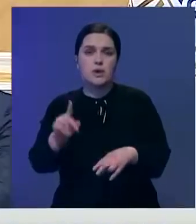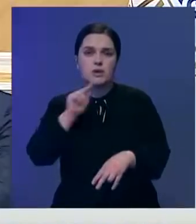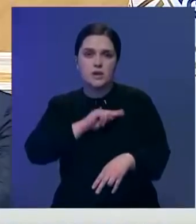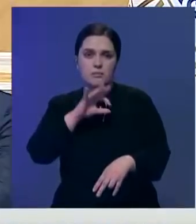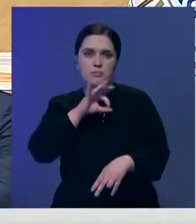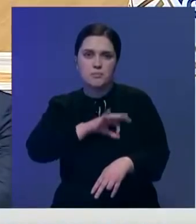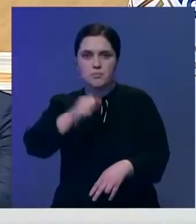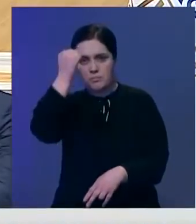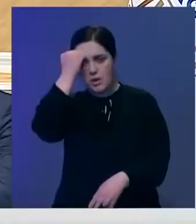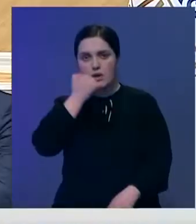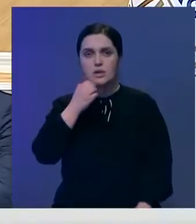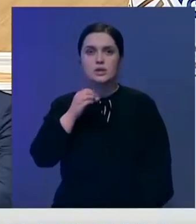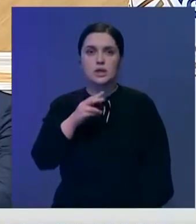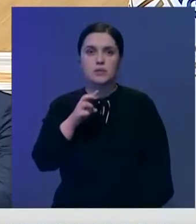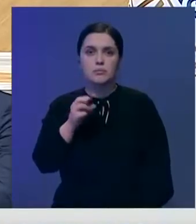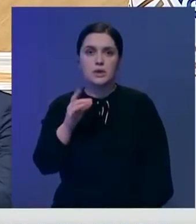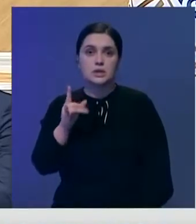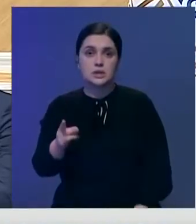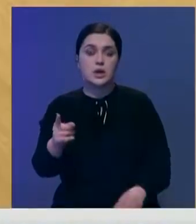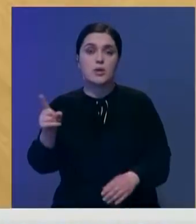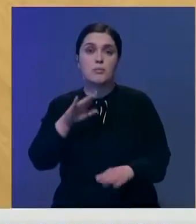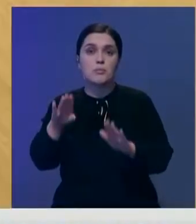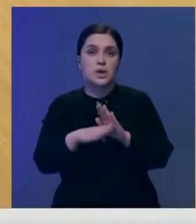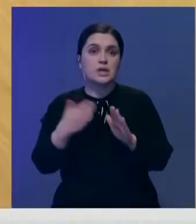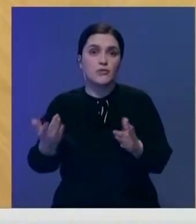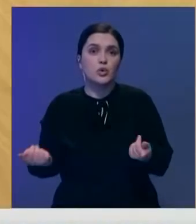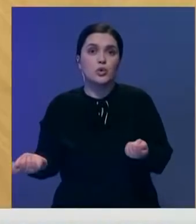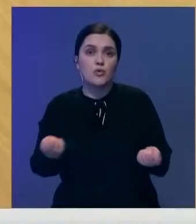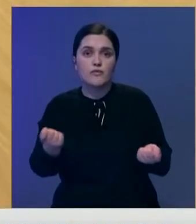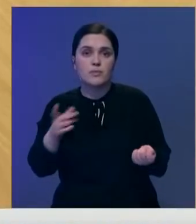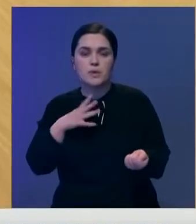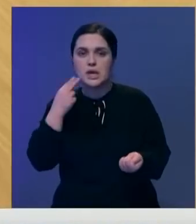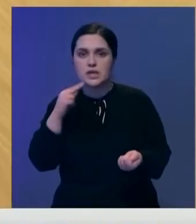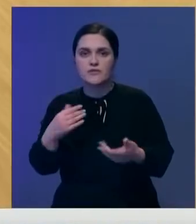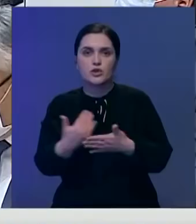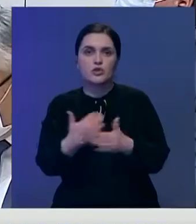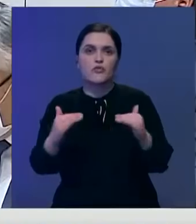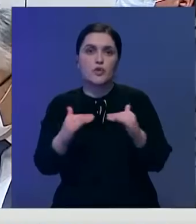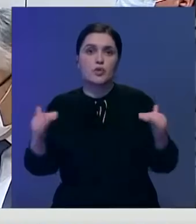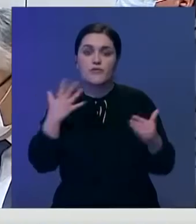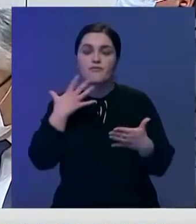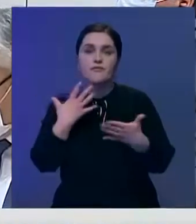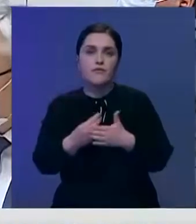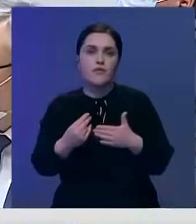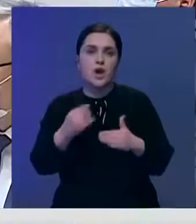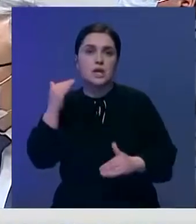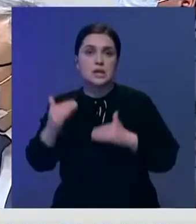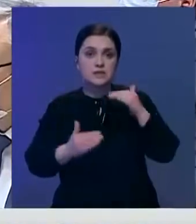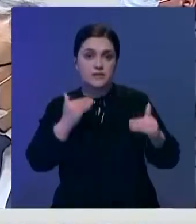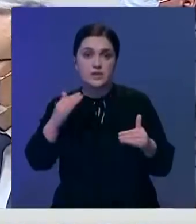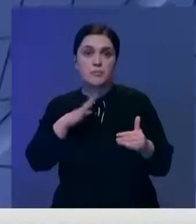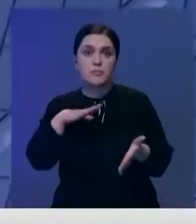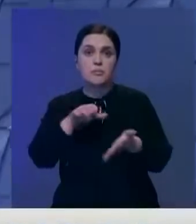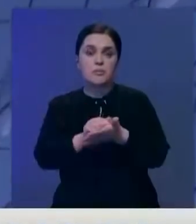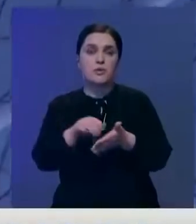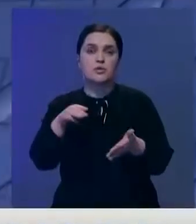поблагодарил Ельбаса. Нурсултан Азарбаев отметил, что под его руководством фонд достиг качественно нового уровня своего развития, заняв